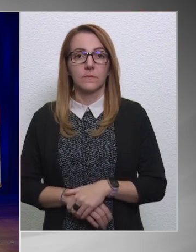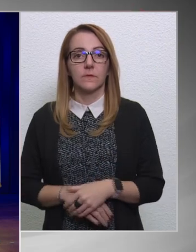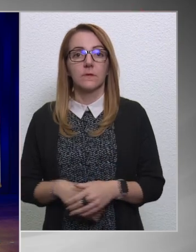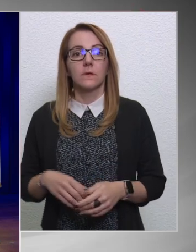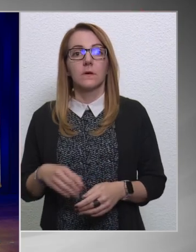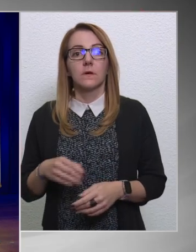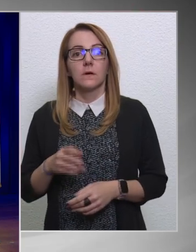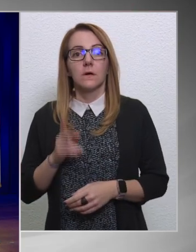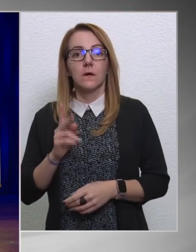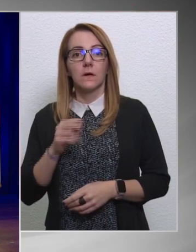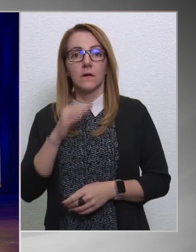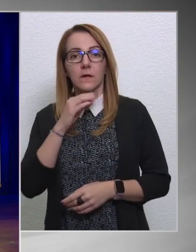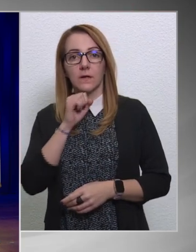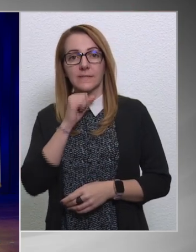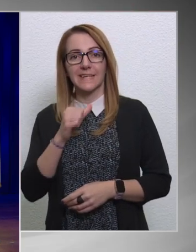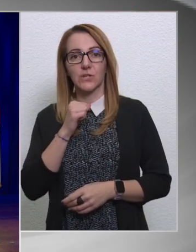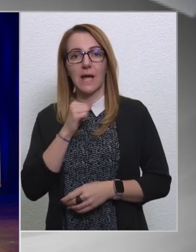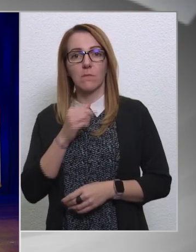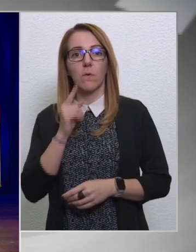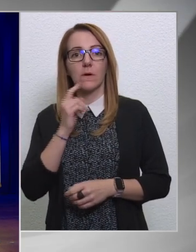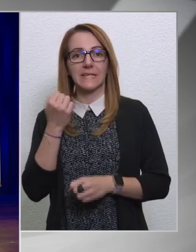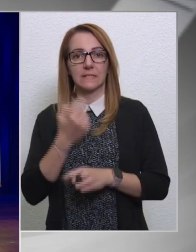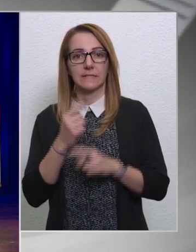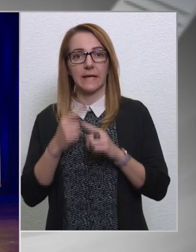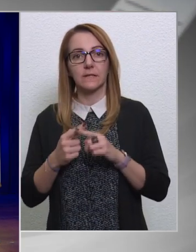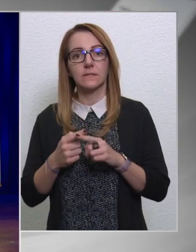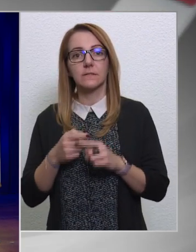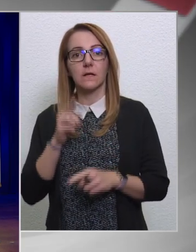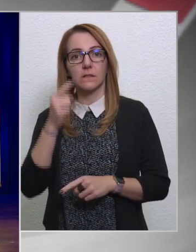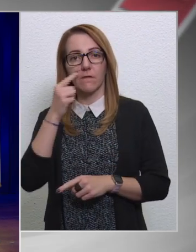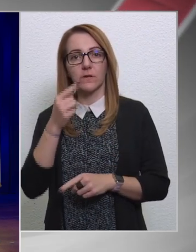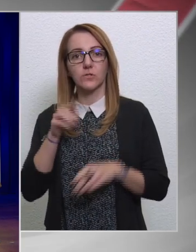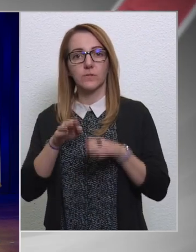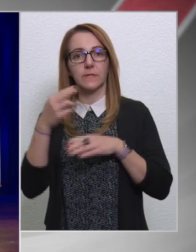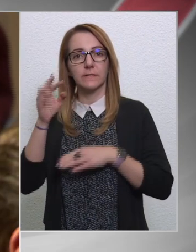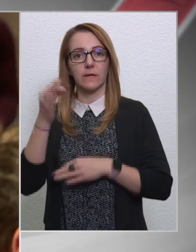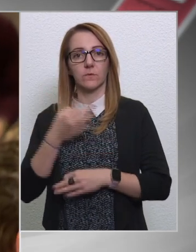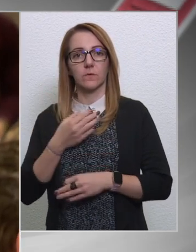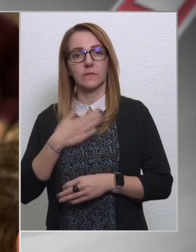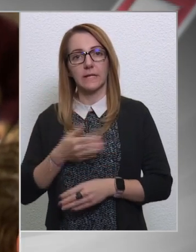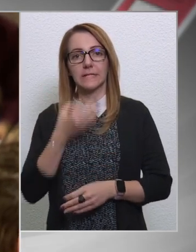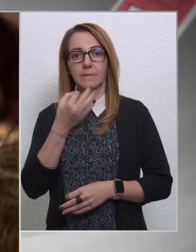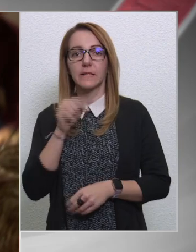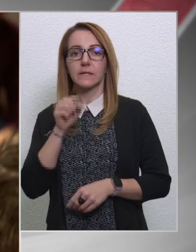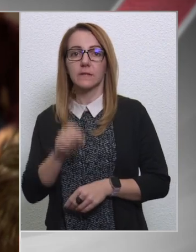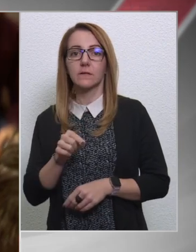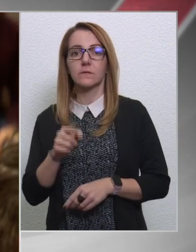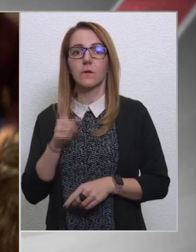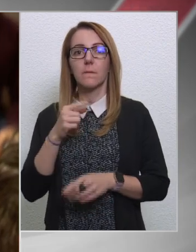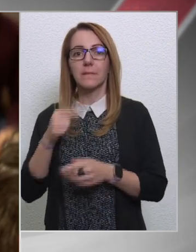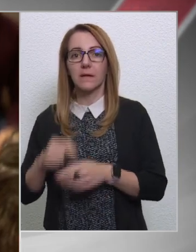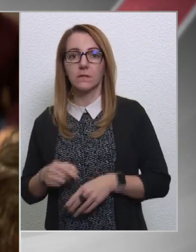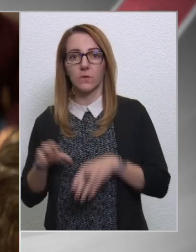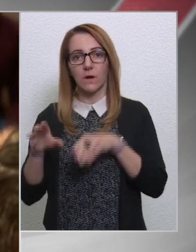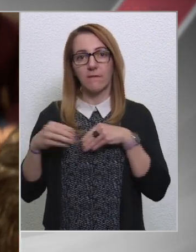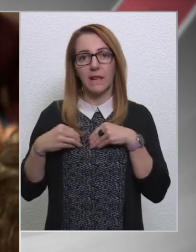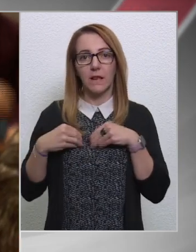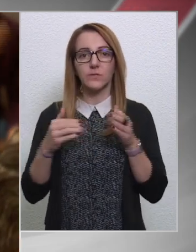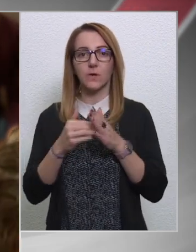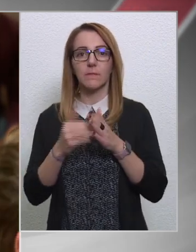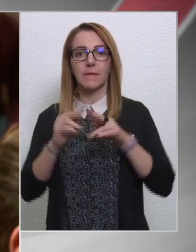Kasszás Gábor Index, én Nauracsis miniszter úrtól kérdezném még azt, hogy mik azok a vállalások, amik még